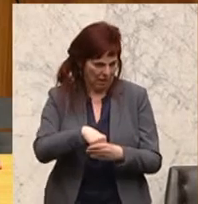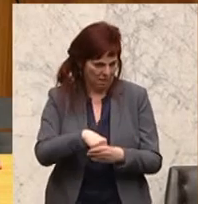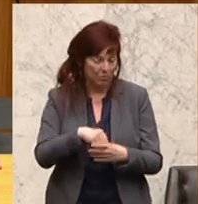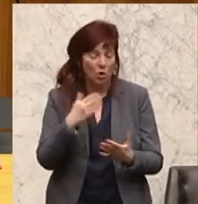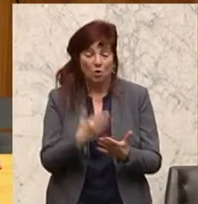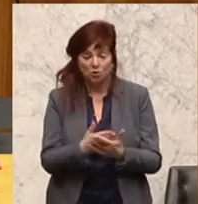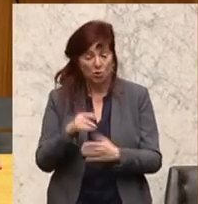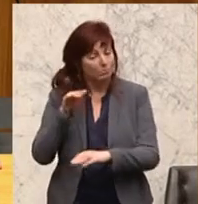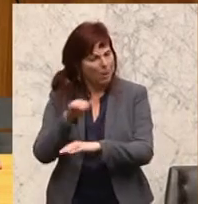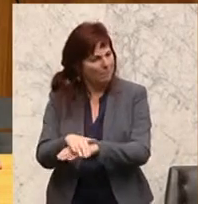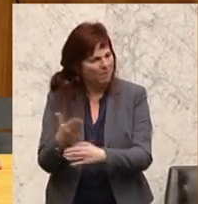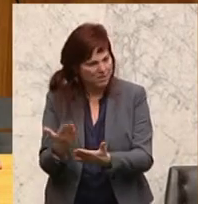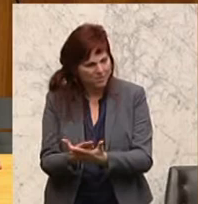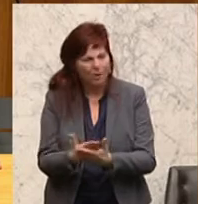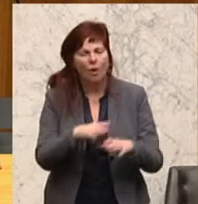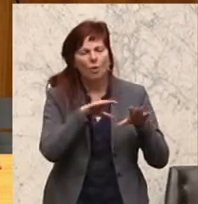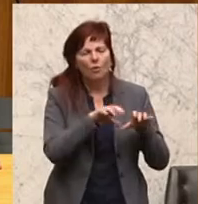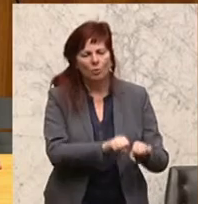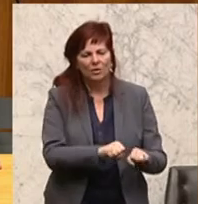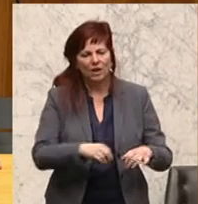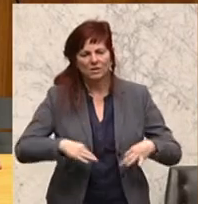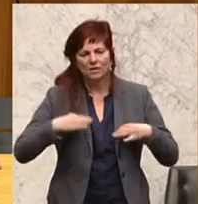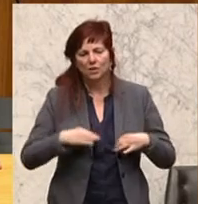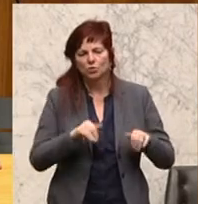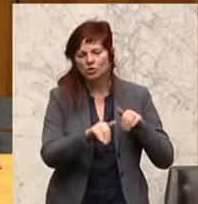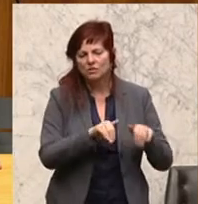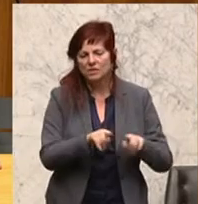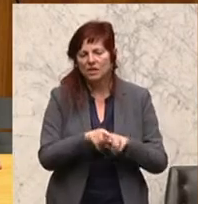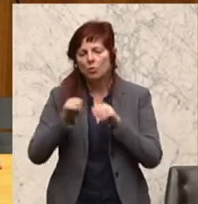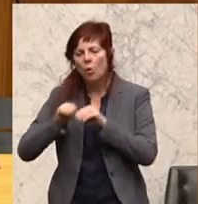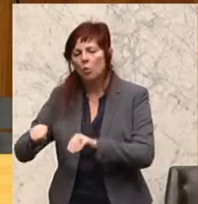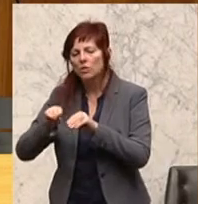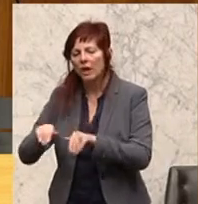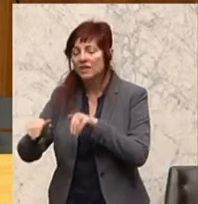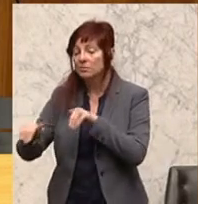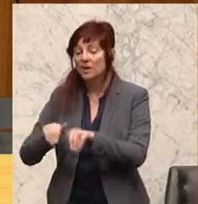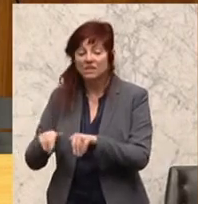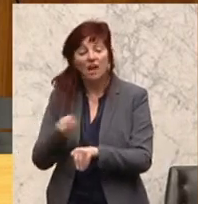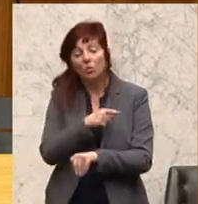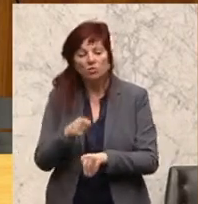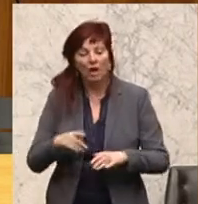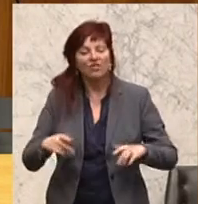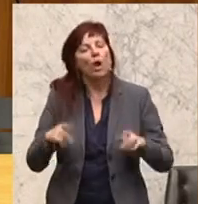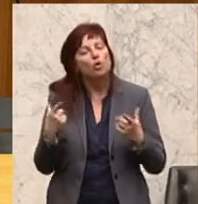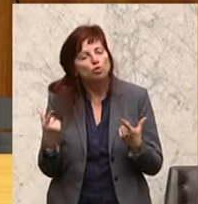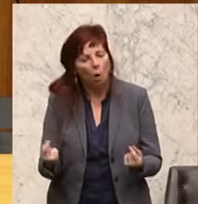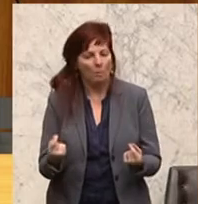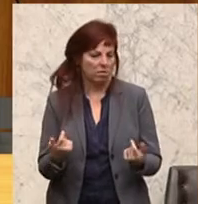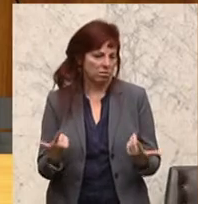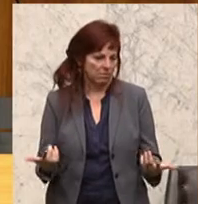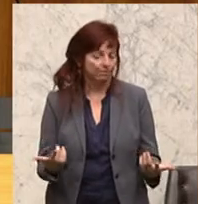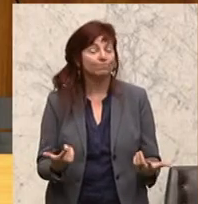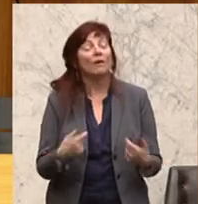Kompetenzen zwischen Gesundheitsministerium und Unterrichtsministerium gibt, die auszuräumen werden. Der Bund ist weiter